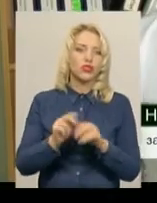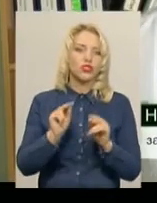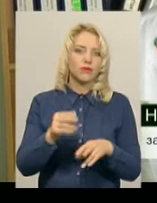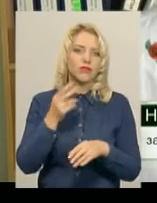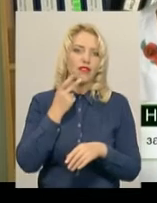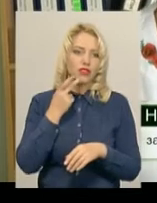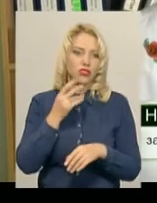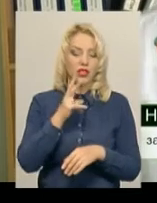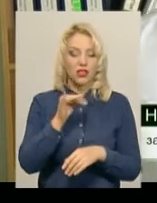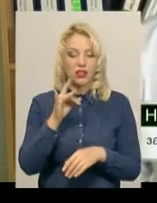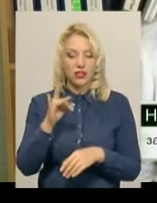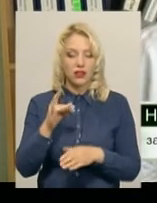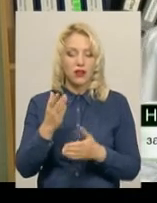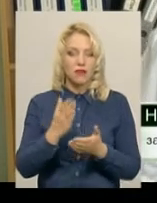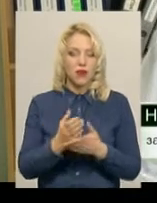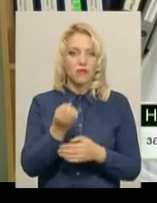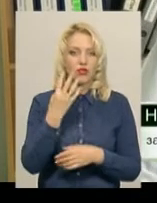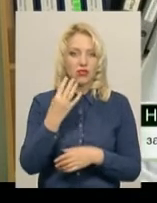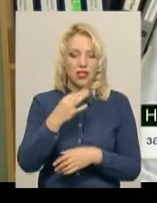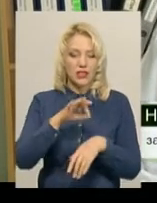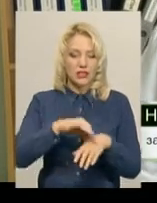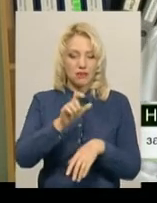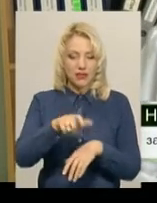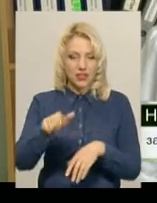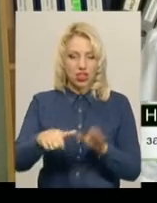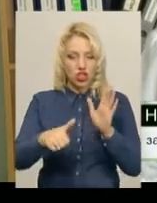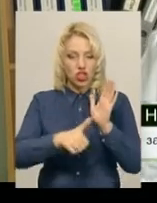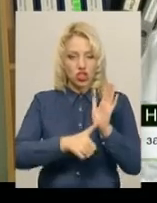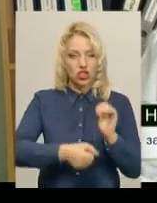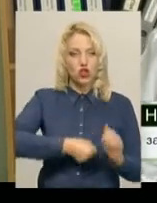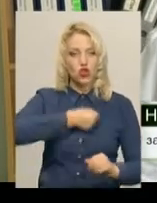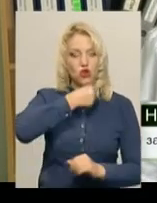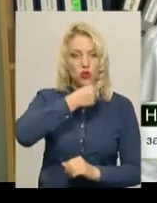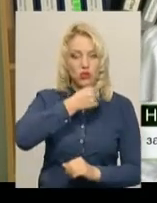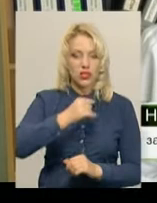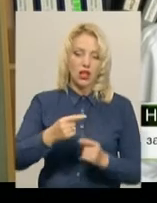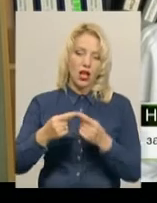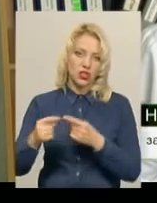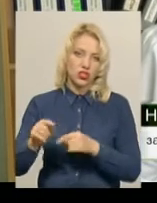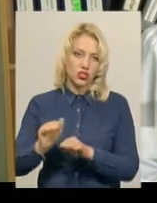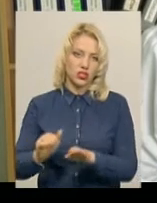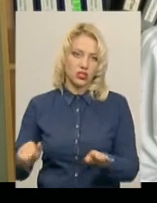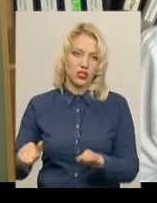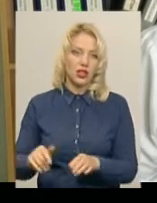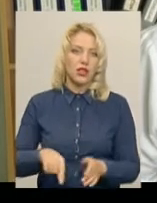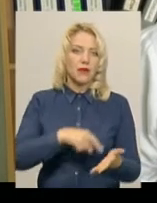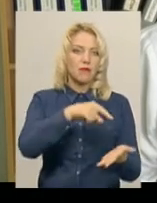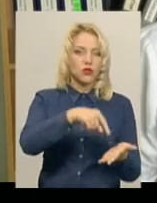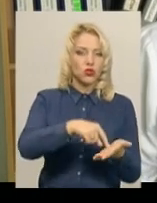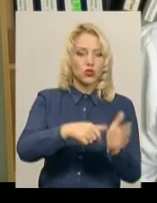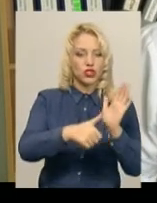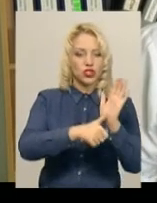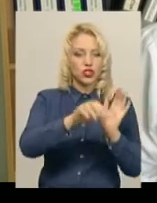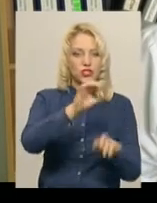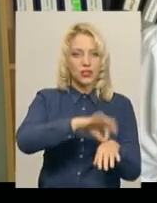сьогодні маємо 14 пацієнтів, з них 6 дорослих, остальні – діти. З города 6 пацієнтів,